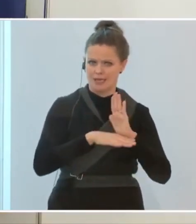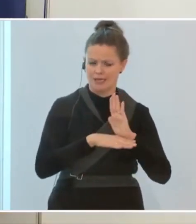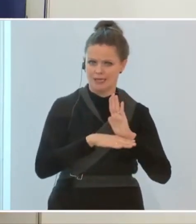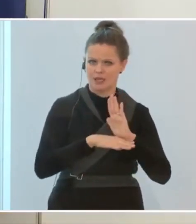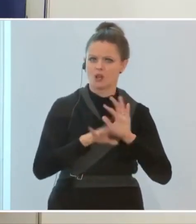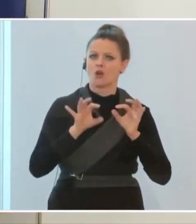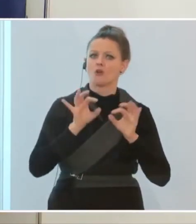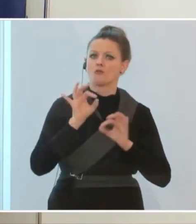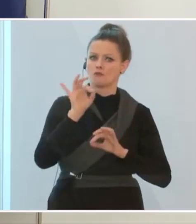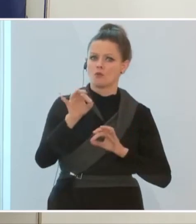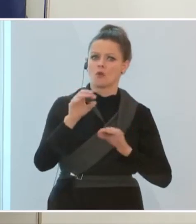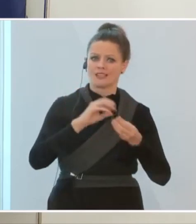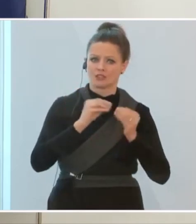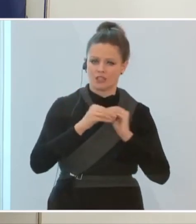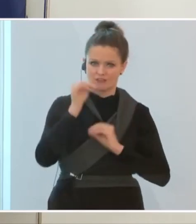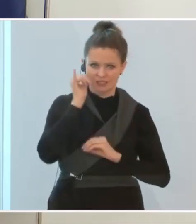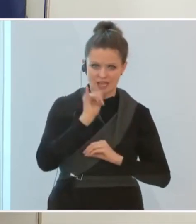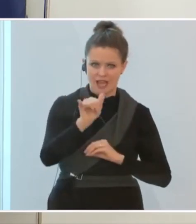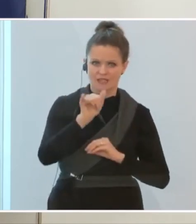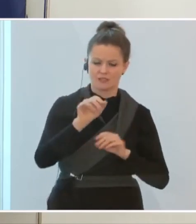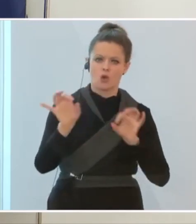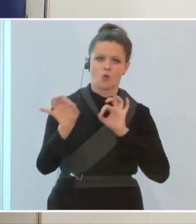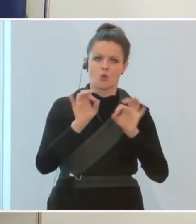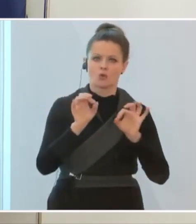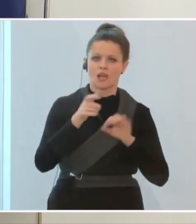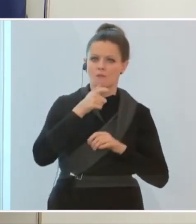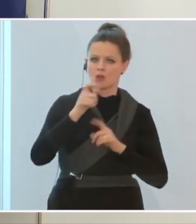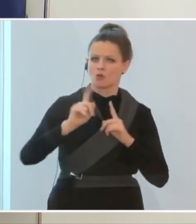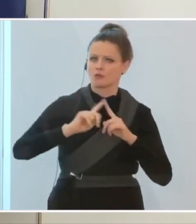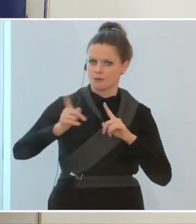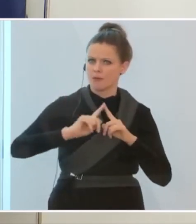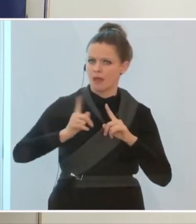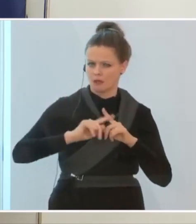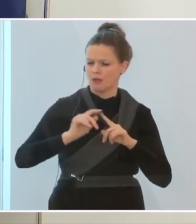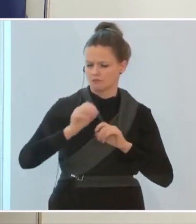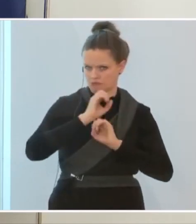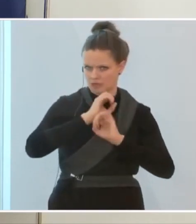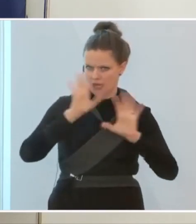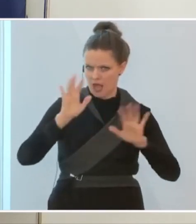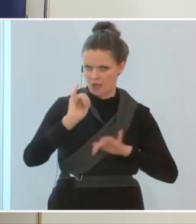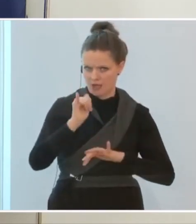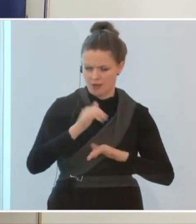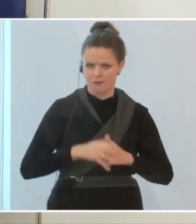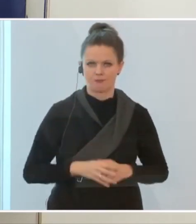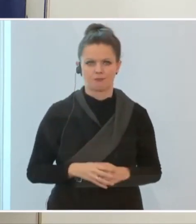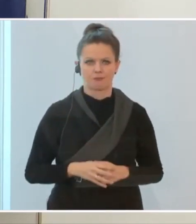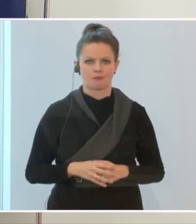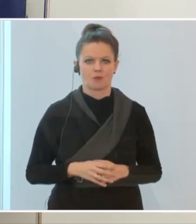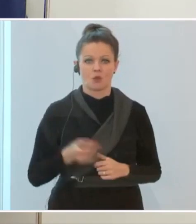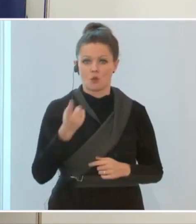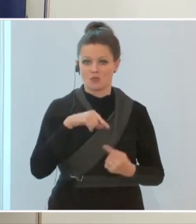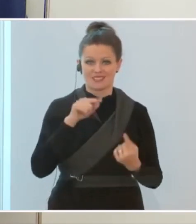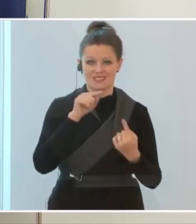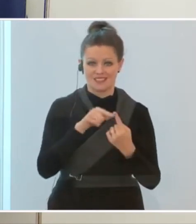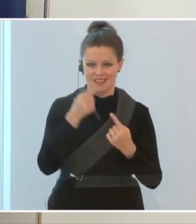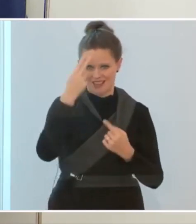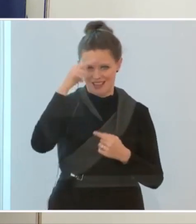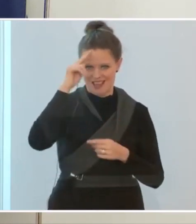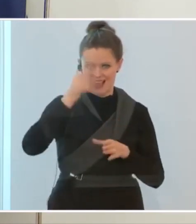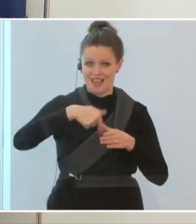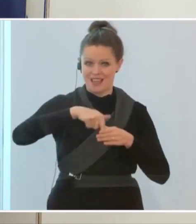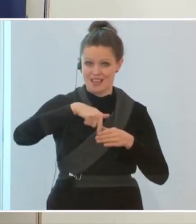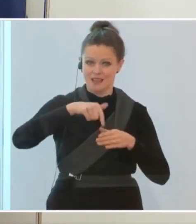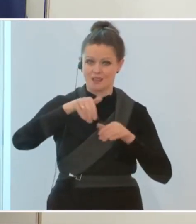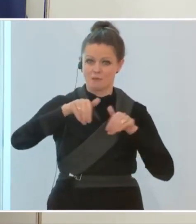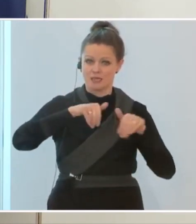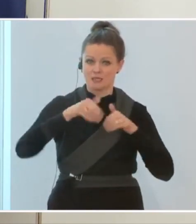Geschäftsreisende und auch für Berufspendler. Das ist ganz klar. Worum uns geht, ist das, was der Innenminister erläutert